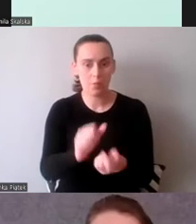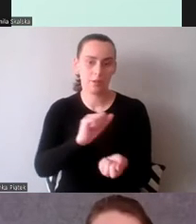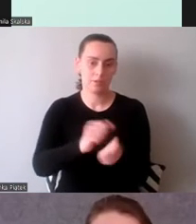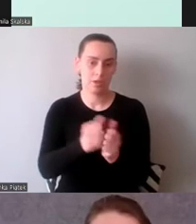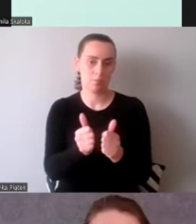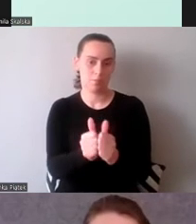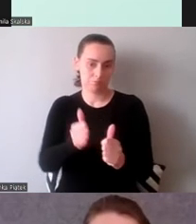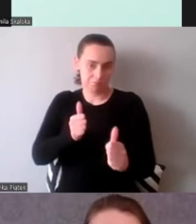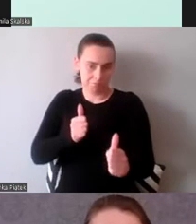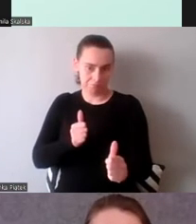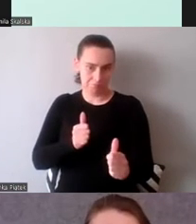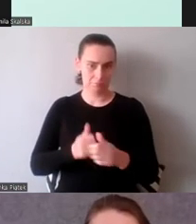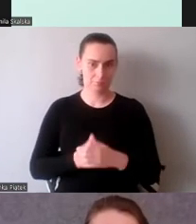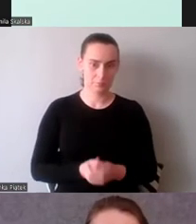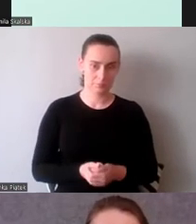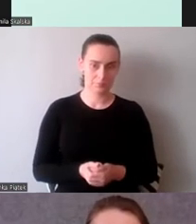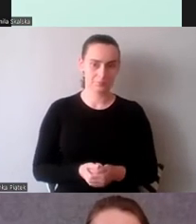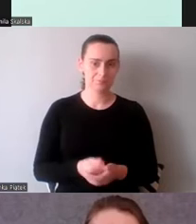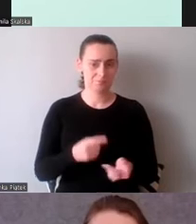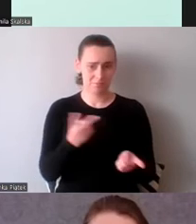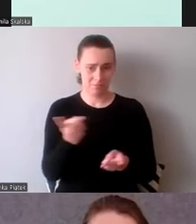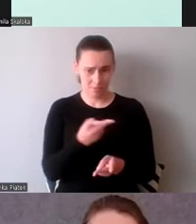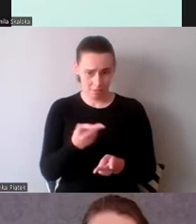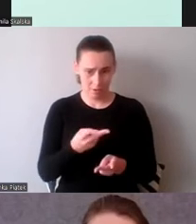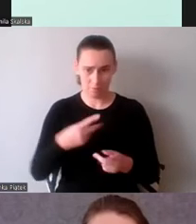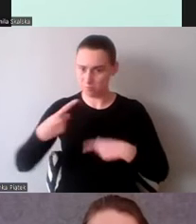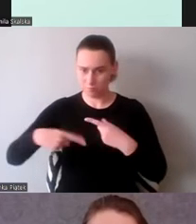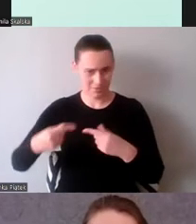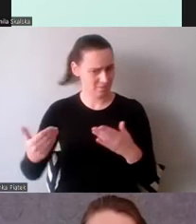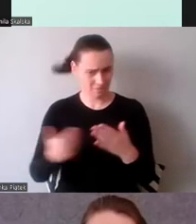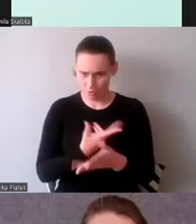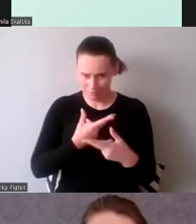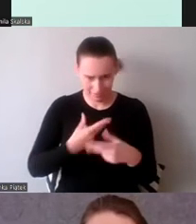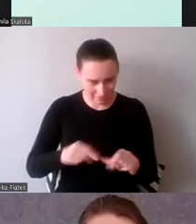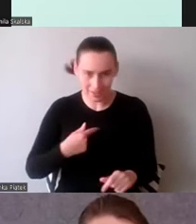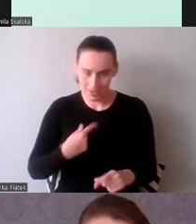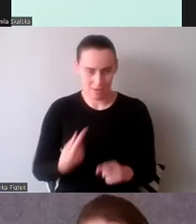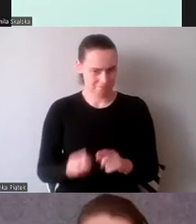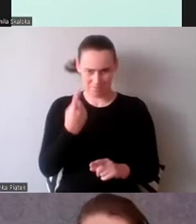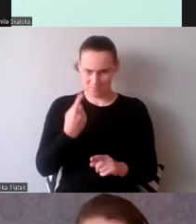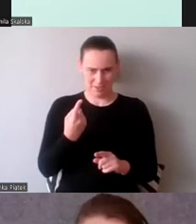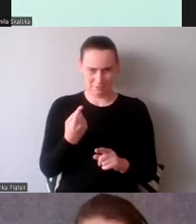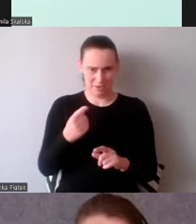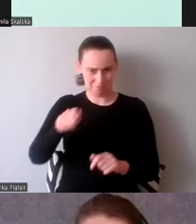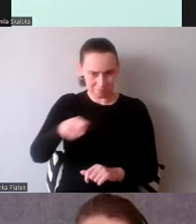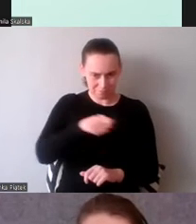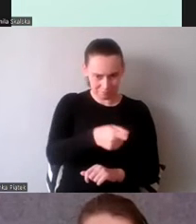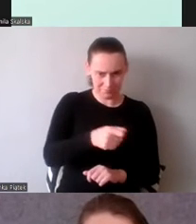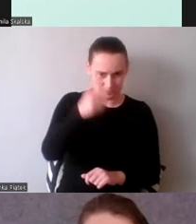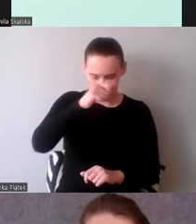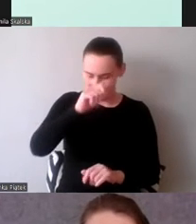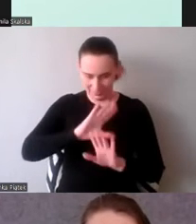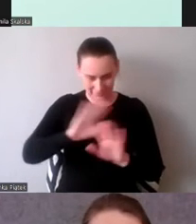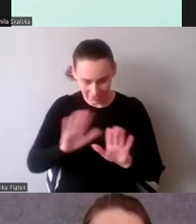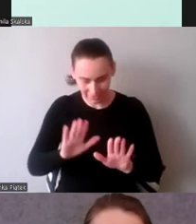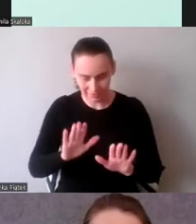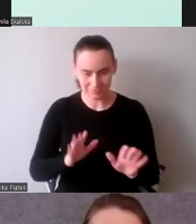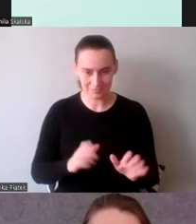Te procesy oczywiście nie są nowe. Nie jestem pierwszą, która nazwała te procesy w tłumaczeniu.